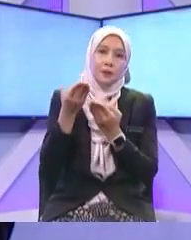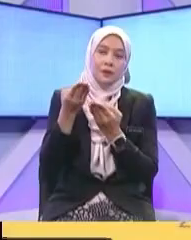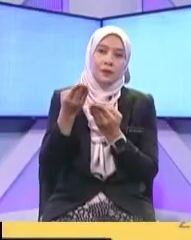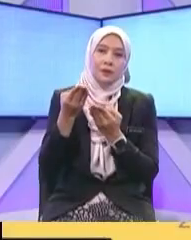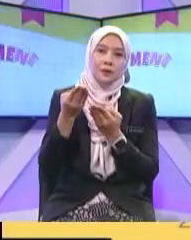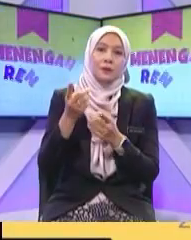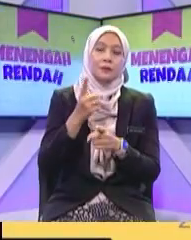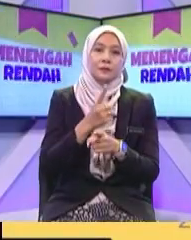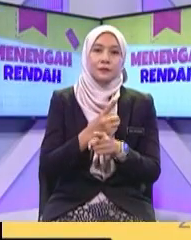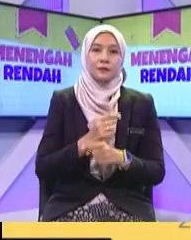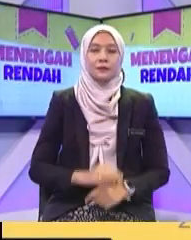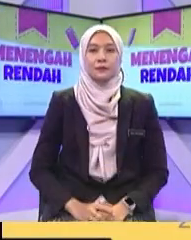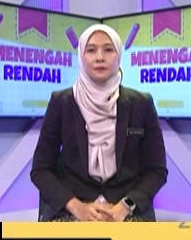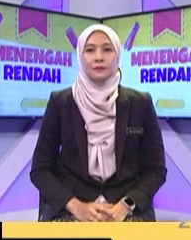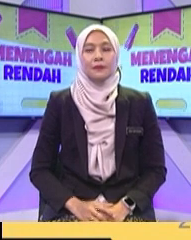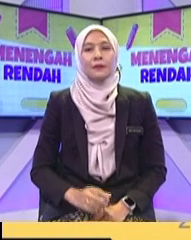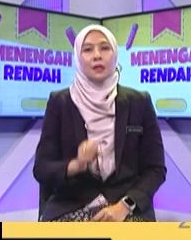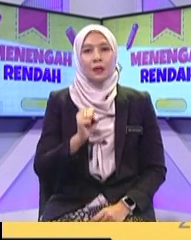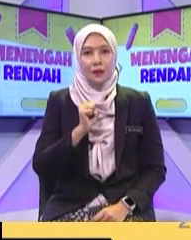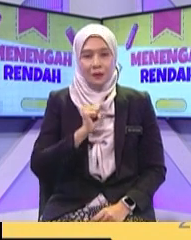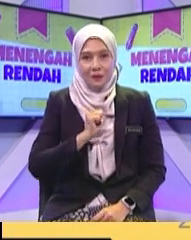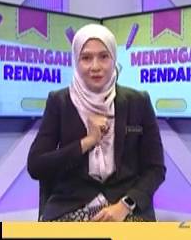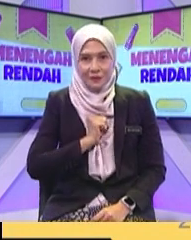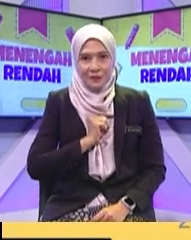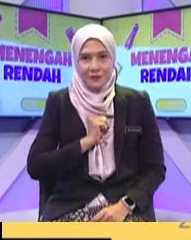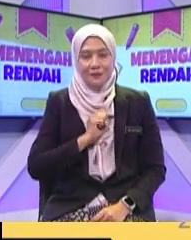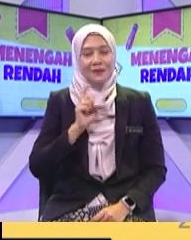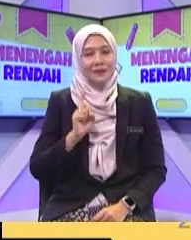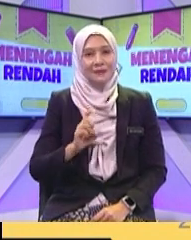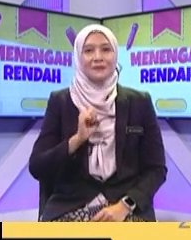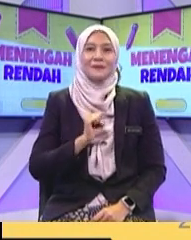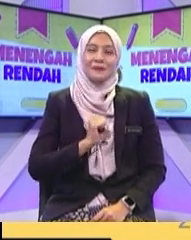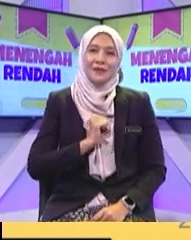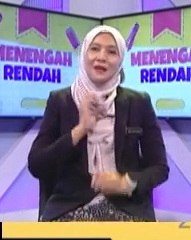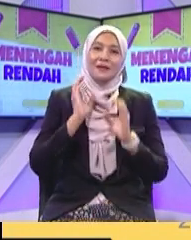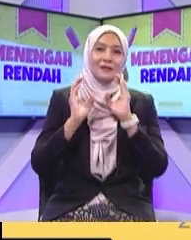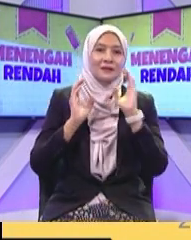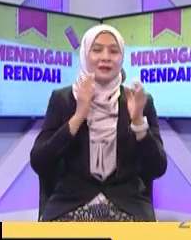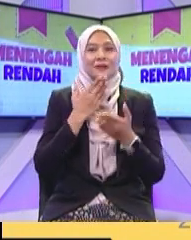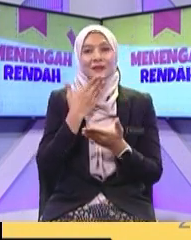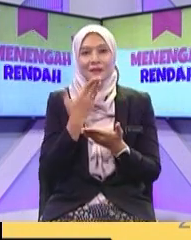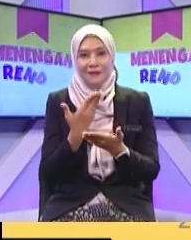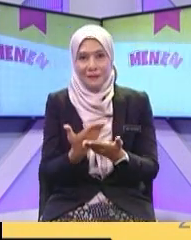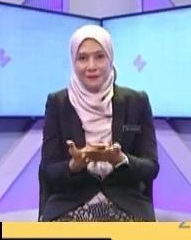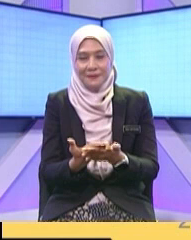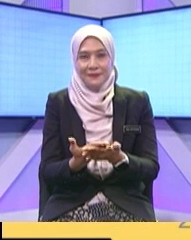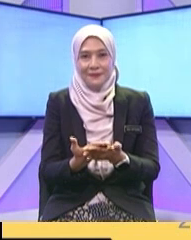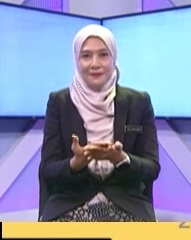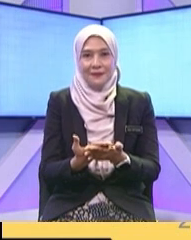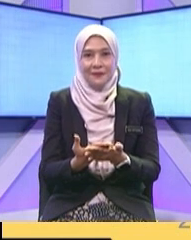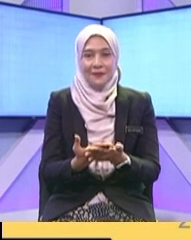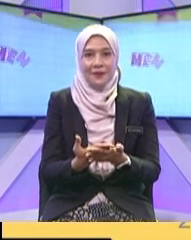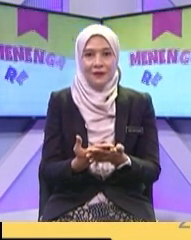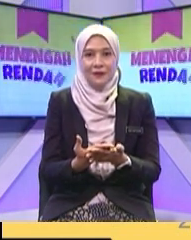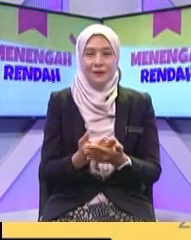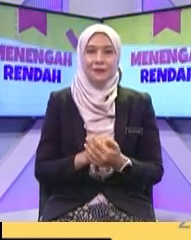berhemah suatu berkomunikasi macam Ifain cakap kan lemah-lembut adik Khalif pun sama Fahim pun sama